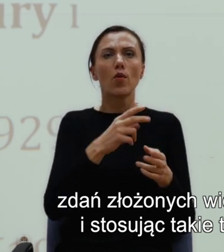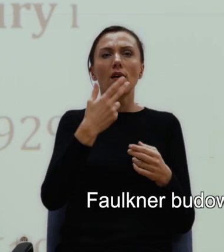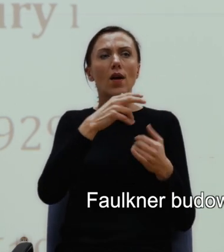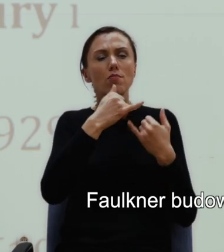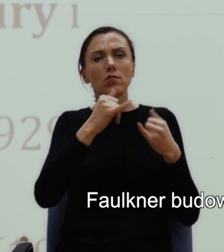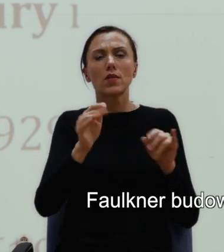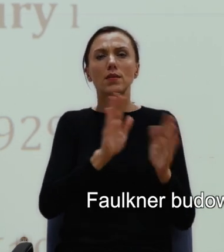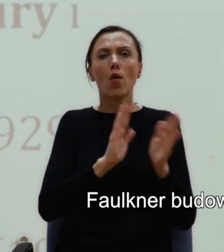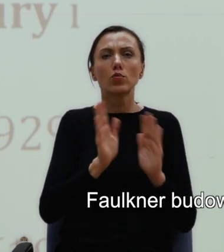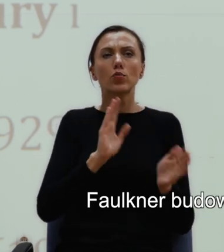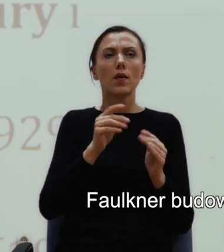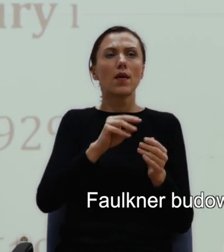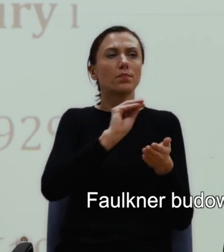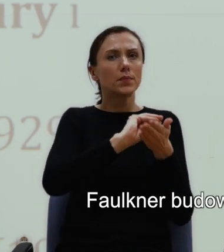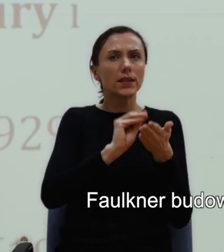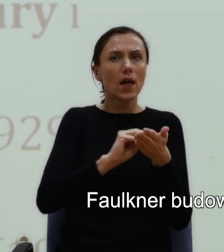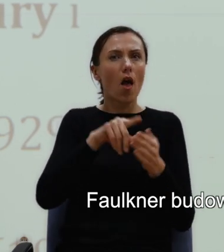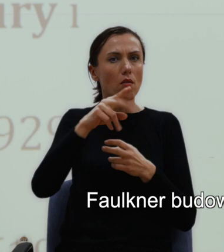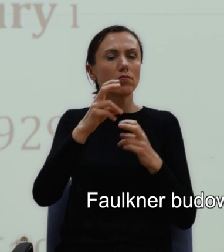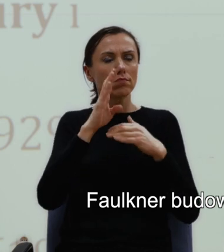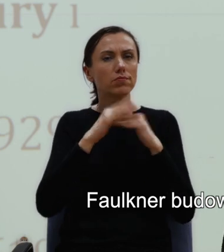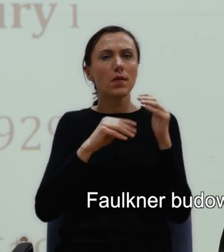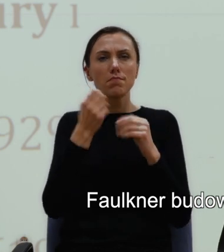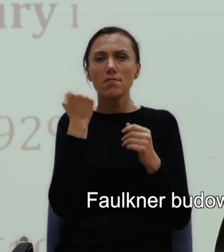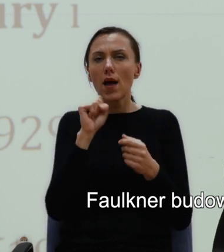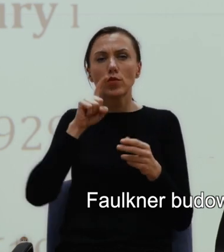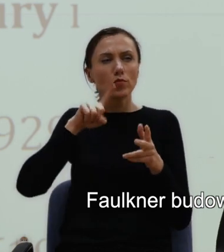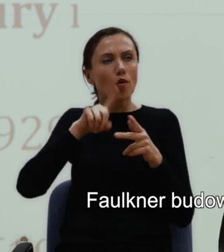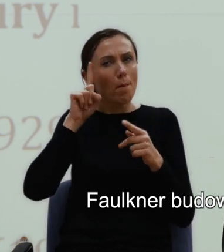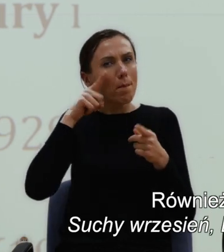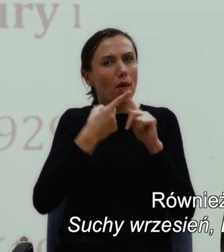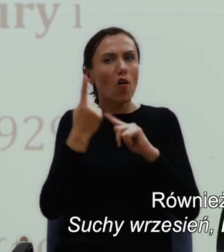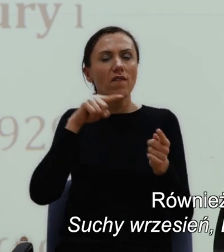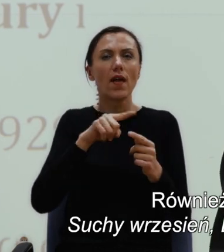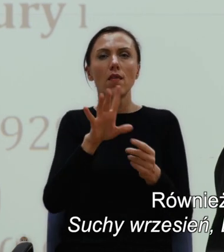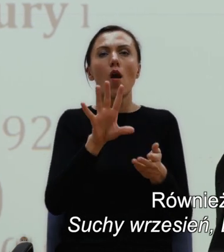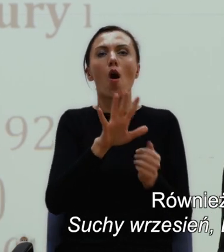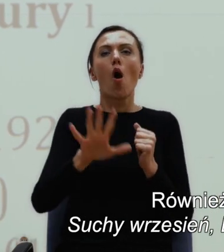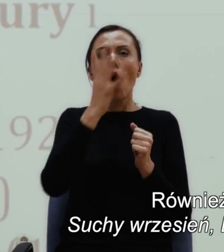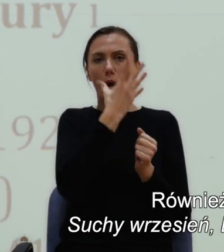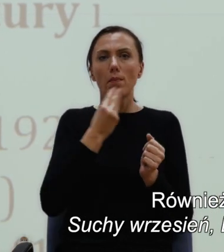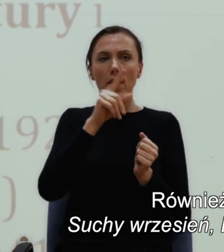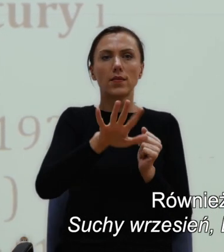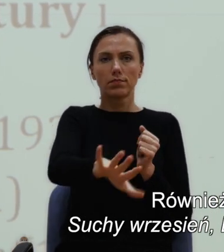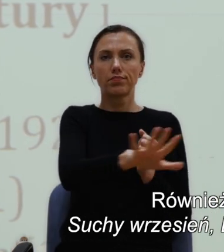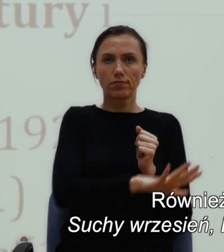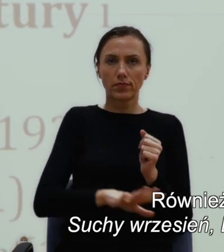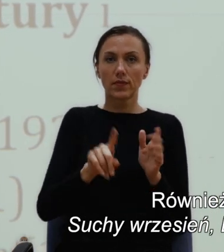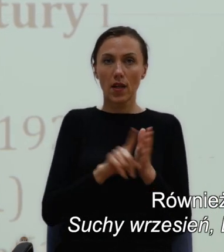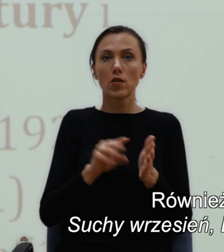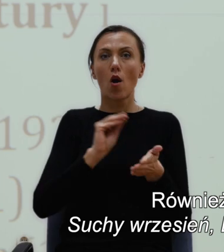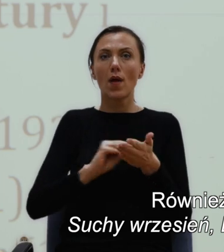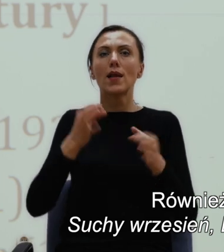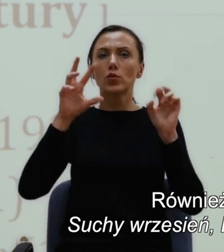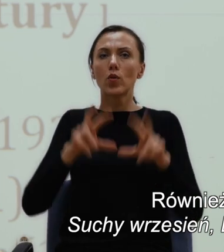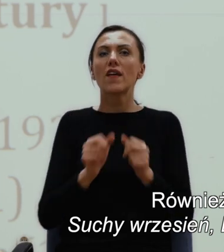Faulkner budował niezwykle skomplikowany obraz regionu. Również w swoich opowiadaniach, takich jak Suchy Wrzesień,